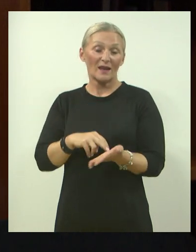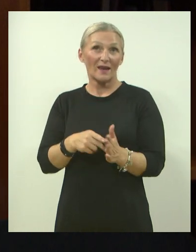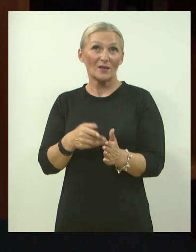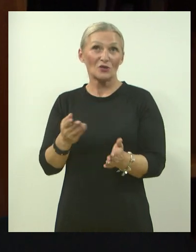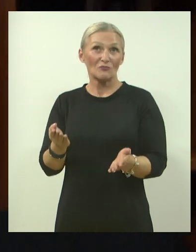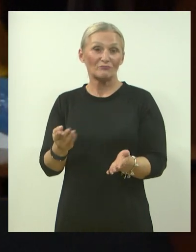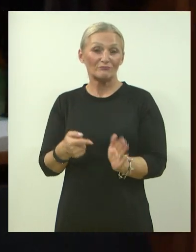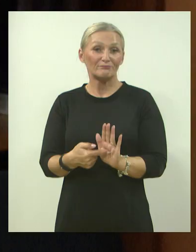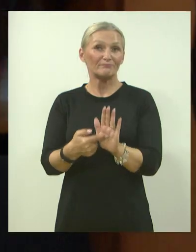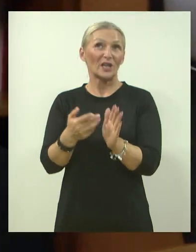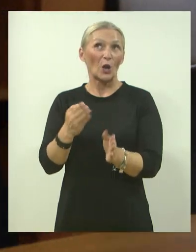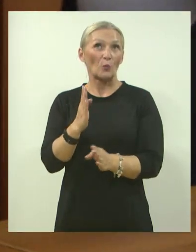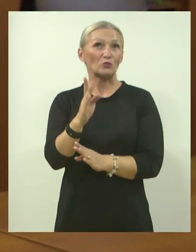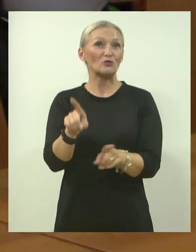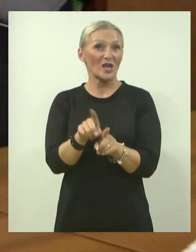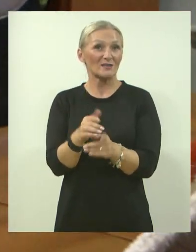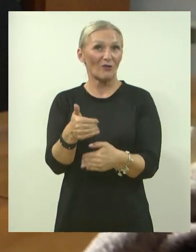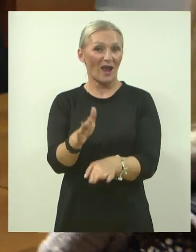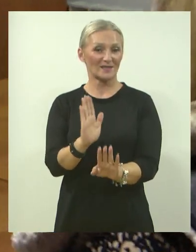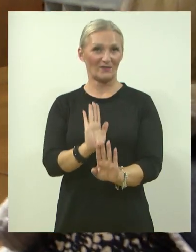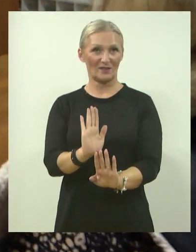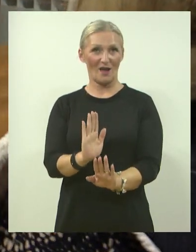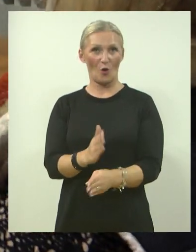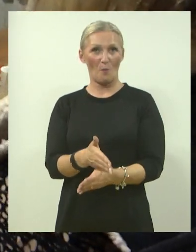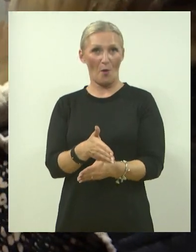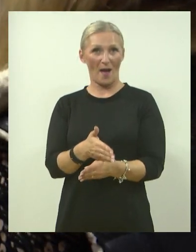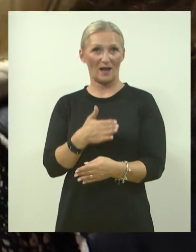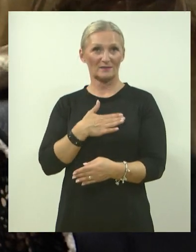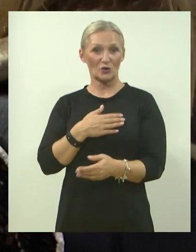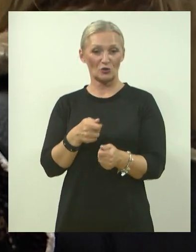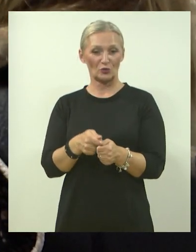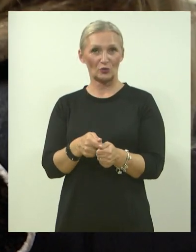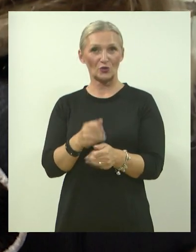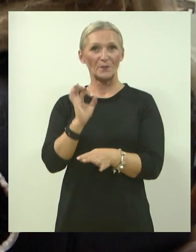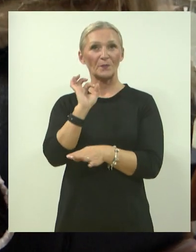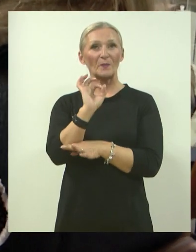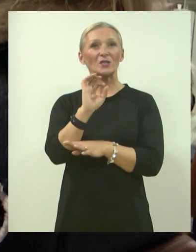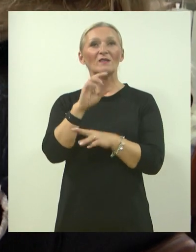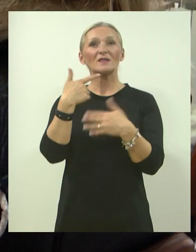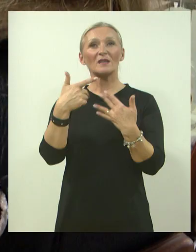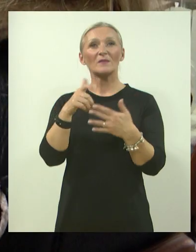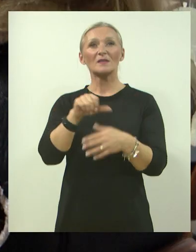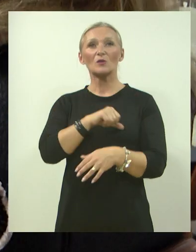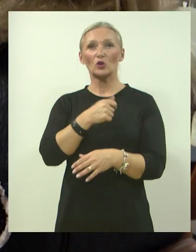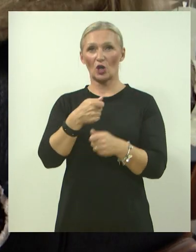nastavimo. Apsolutno. Međutim, evo spomenuli ste, dakle, obilježavanje 70. godišnjice udruge počelo je